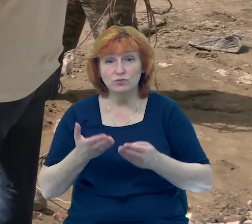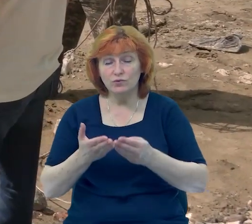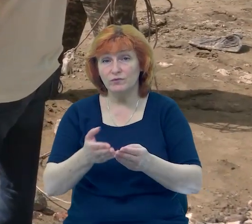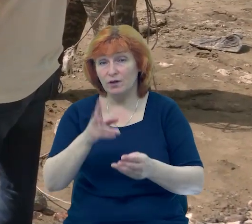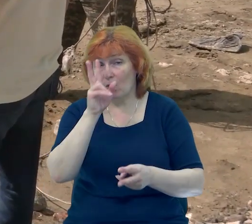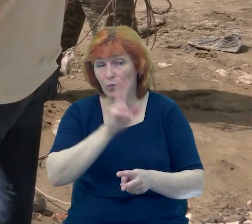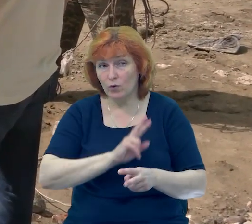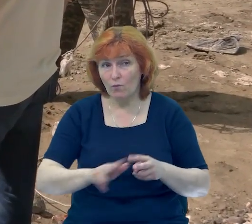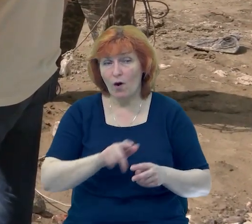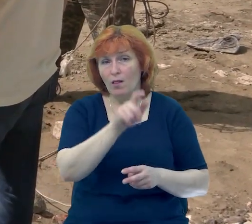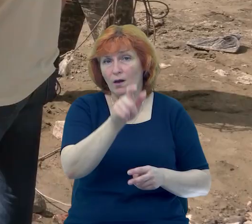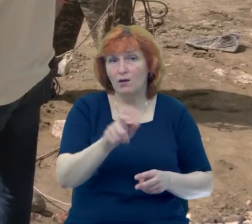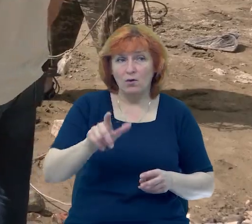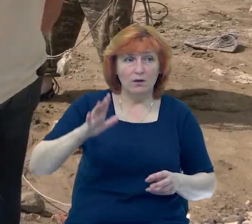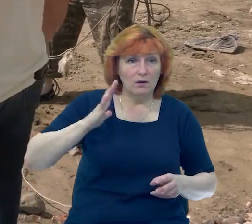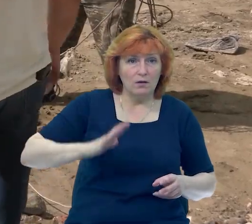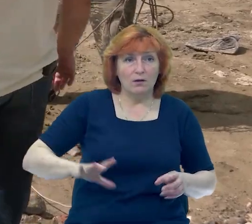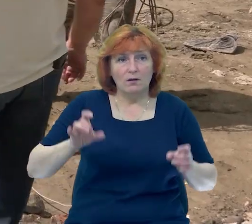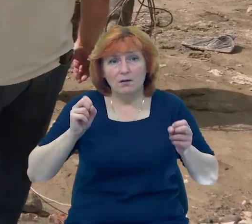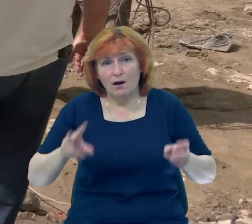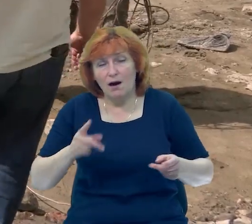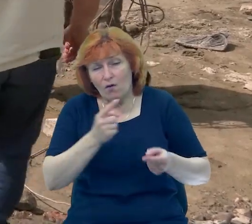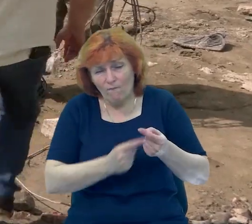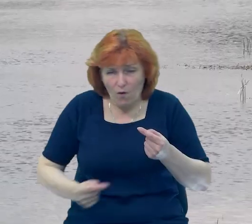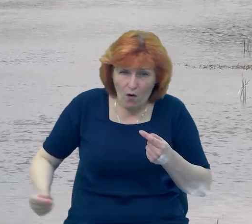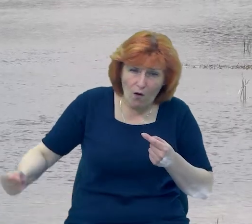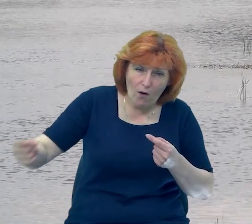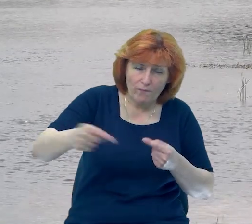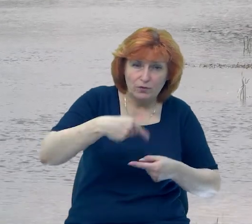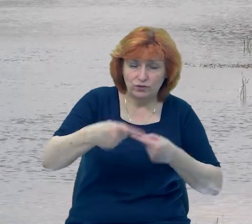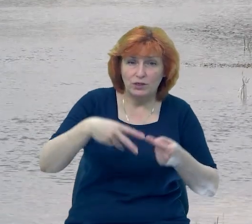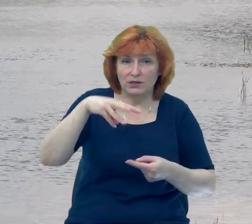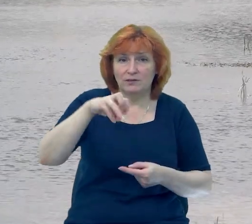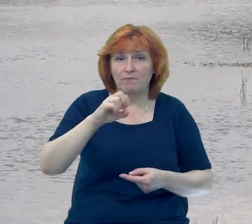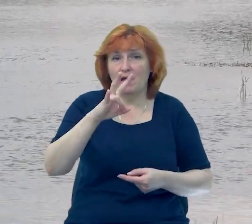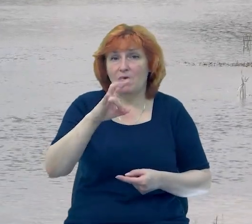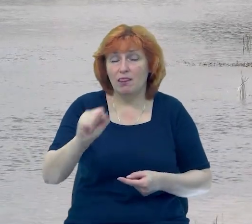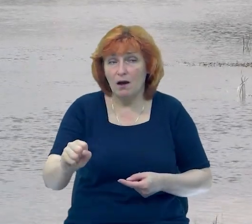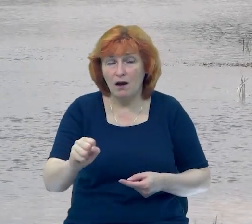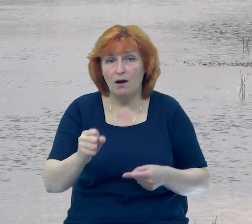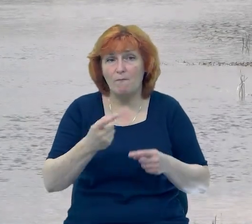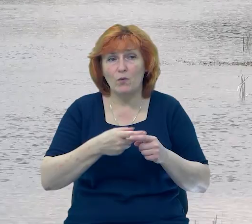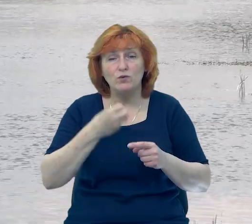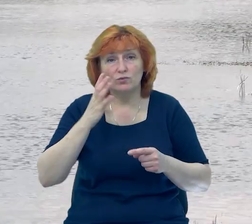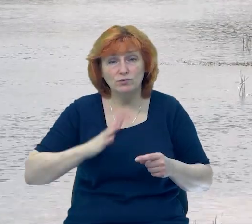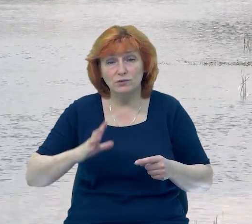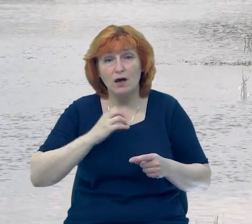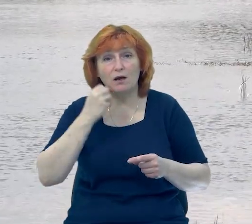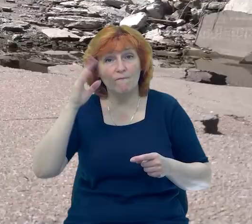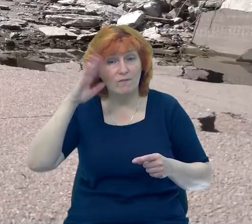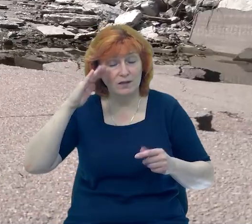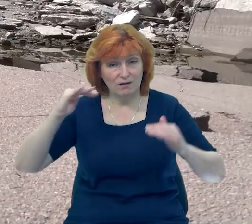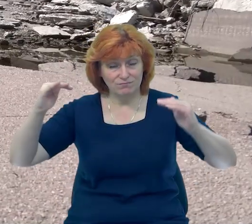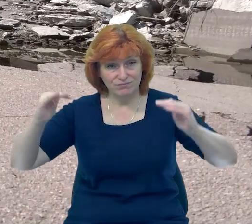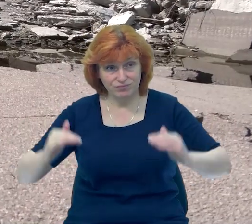каже Олексій, люди переїжджали на інший берег в об'їзд. Через мену. Човен ще мав курсувати до кінця повені. Після того, як вода в річці